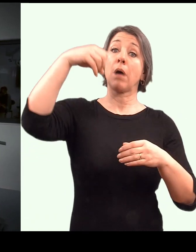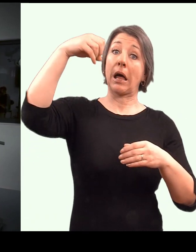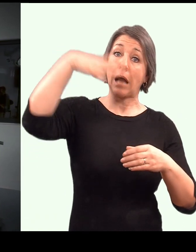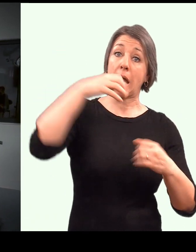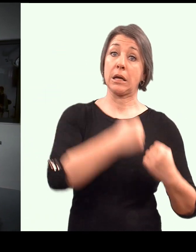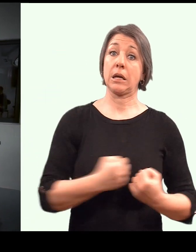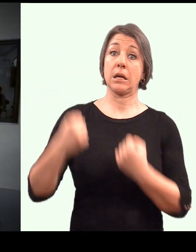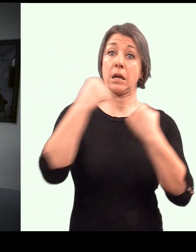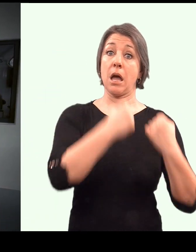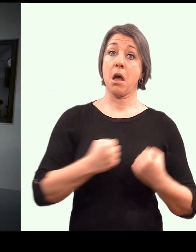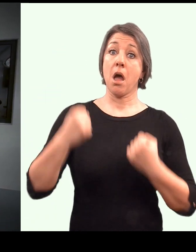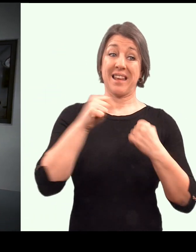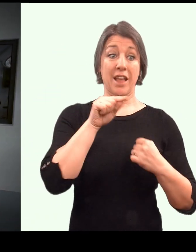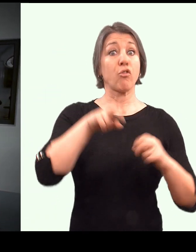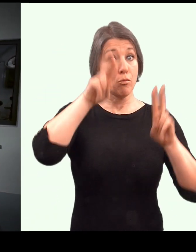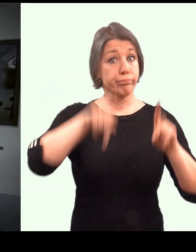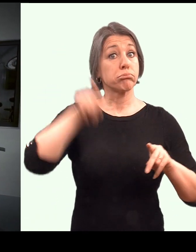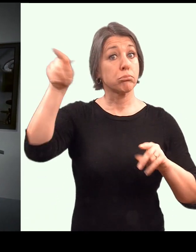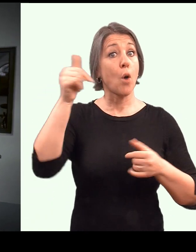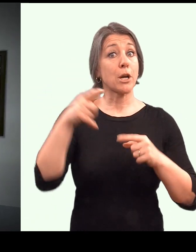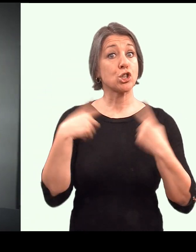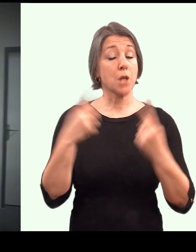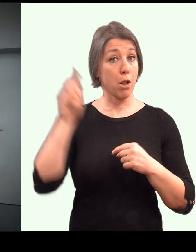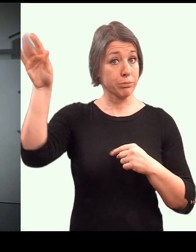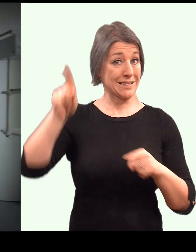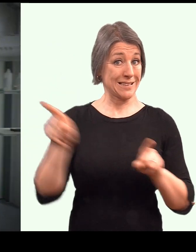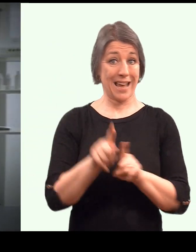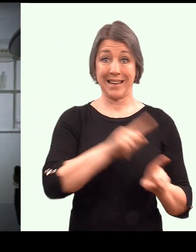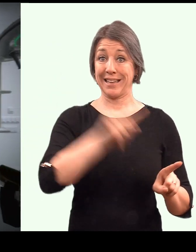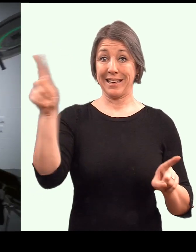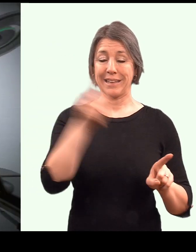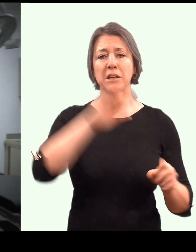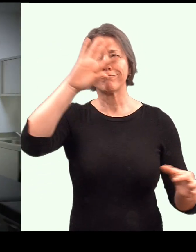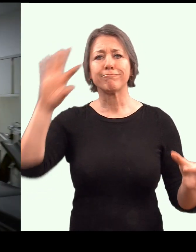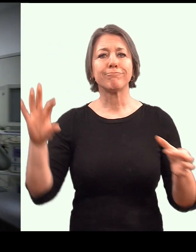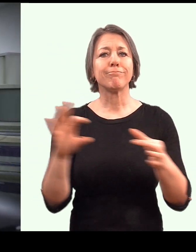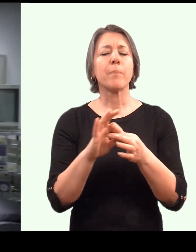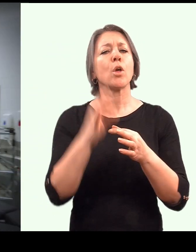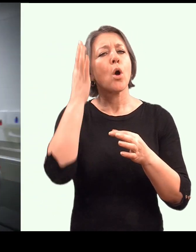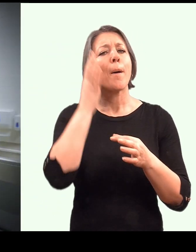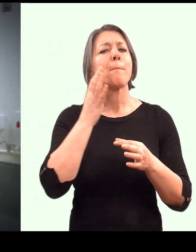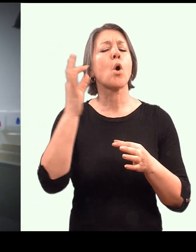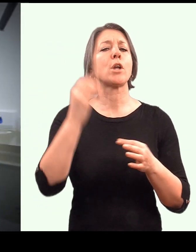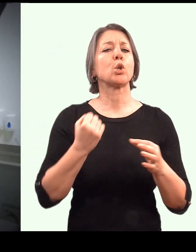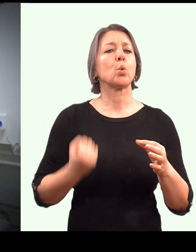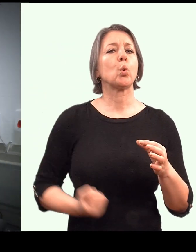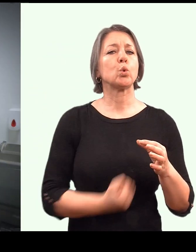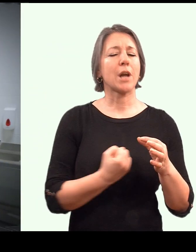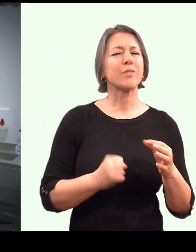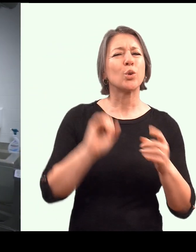normálně na operačním sále. A u toho potom moderní ultrazvuké zařízení a u toho druhého